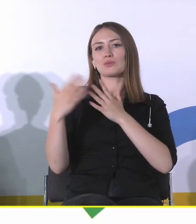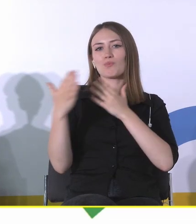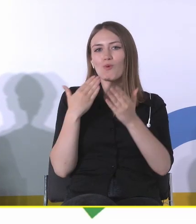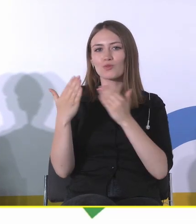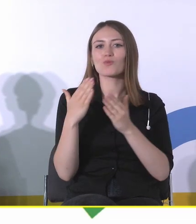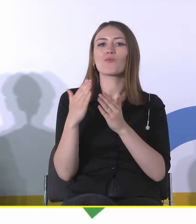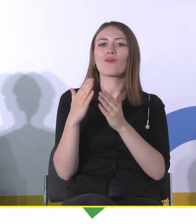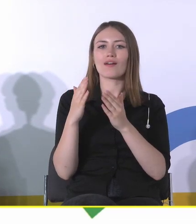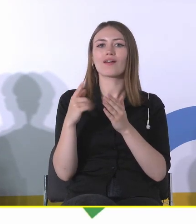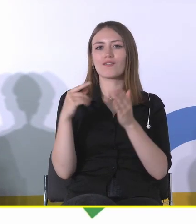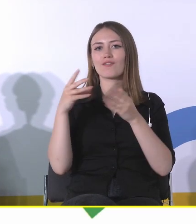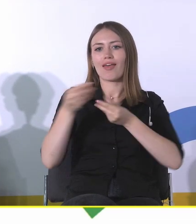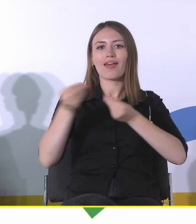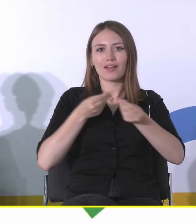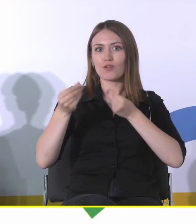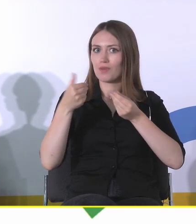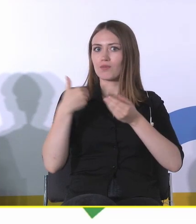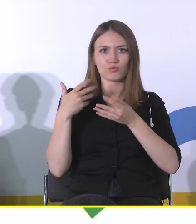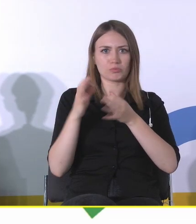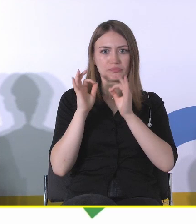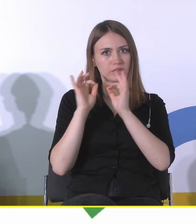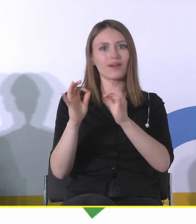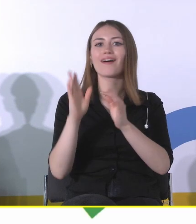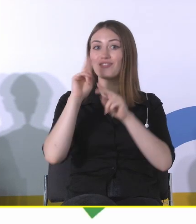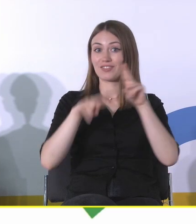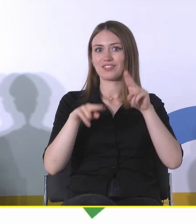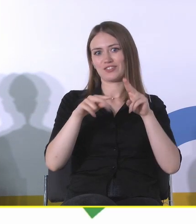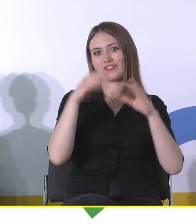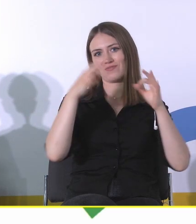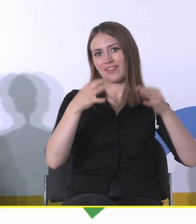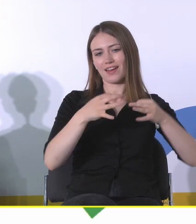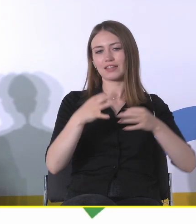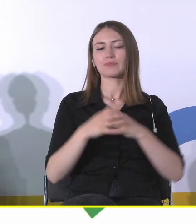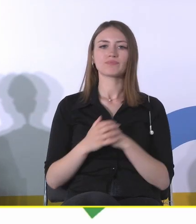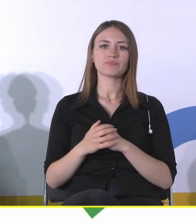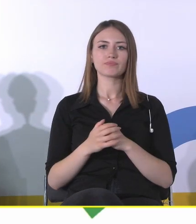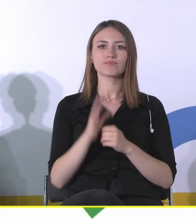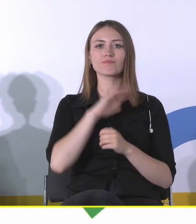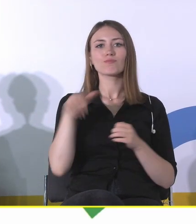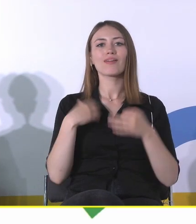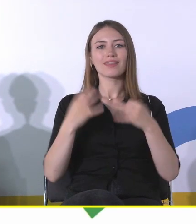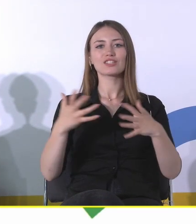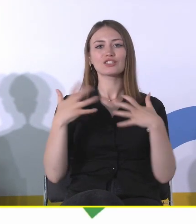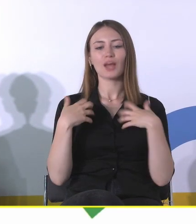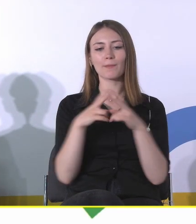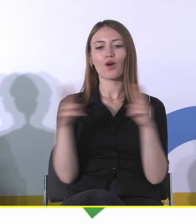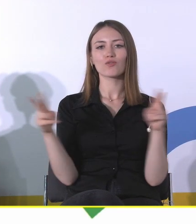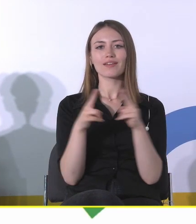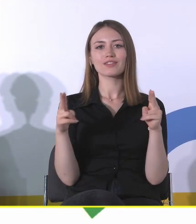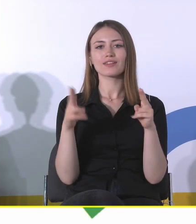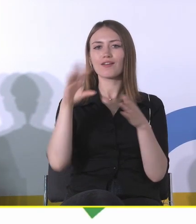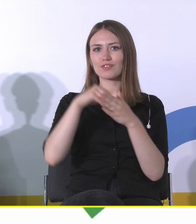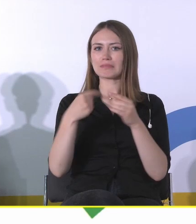ekonomię, było o wiele bardziej opłacalne niż wszystko to, co robimy teraz. Mówi się, że żyjemy w takich czasach właściwie, które już się kończą,